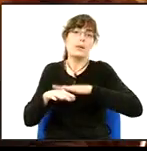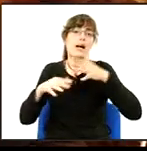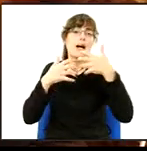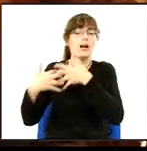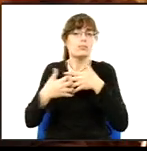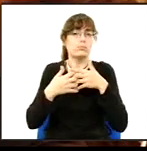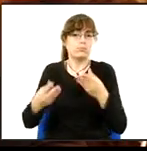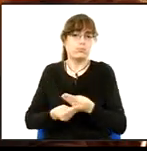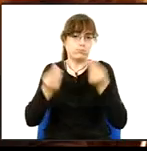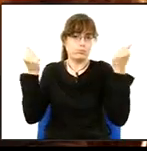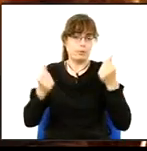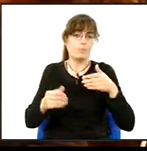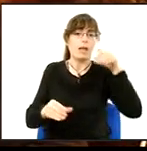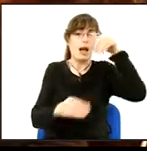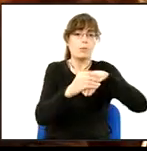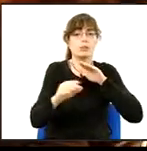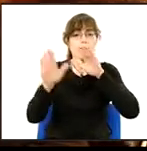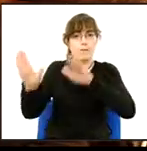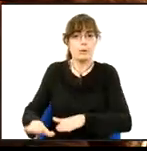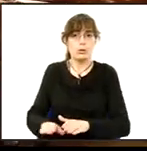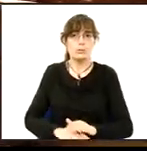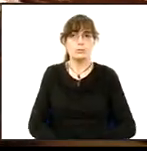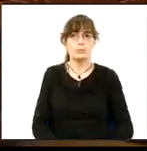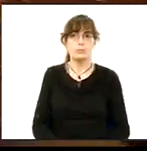Passem a votació. Vots a favor de la moció.